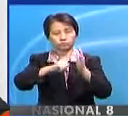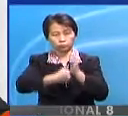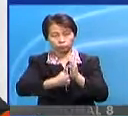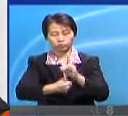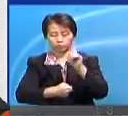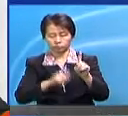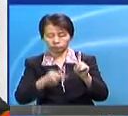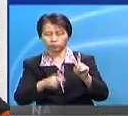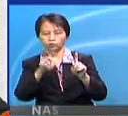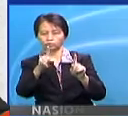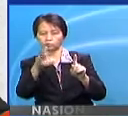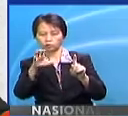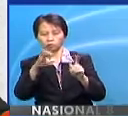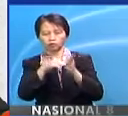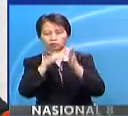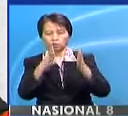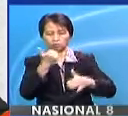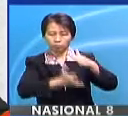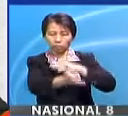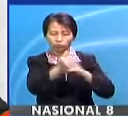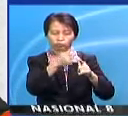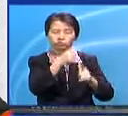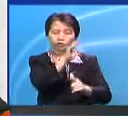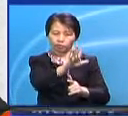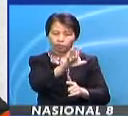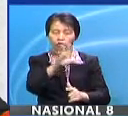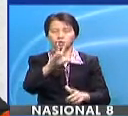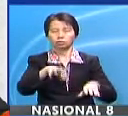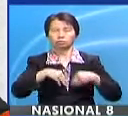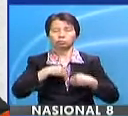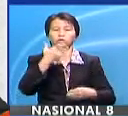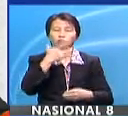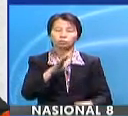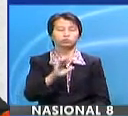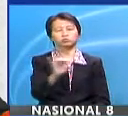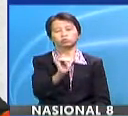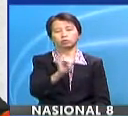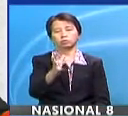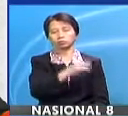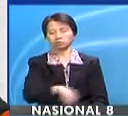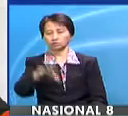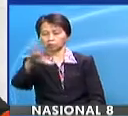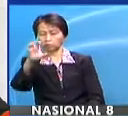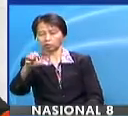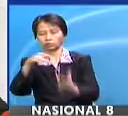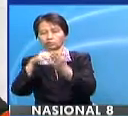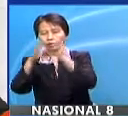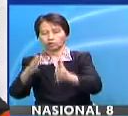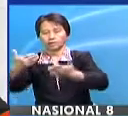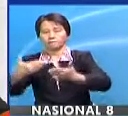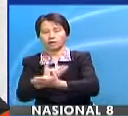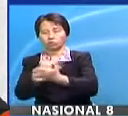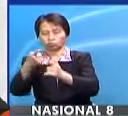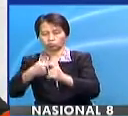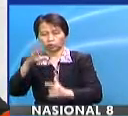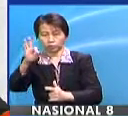1,100 pelajar kemasukan Mei dan Jun 2015 turut menerima nasib yang sama. Sementara 500 orang pelajar baru kemasukan